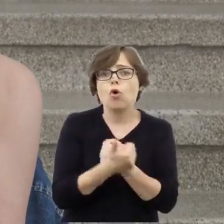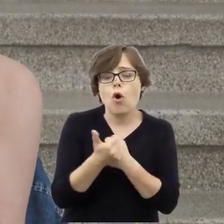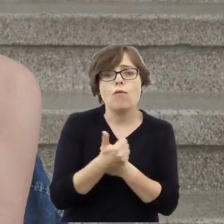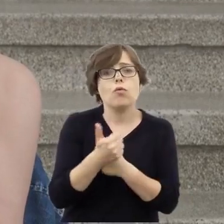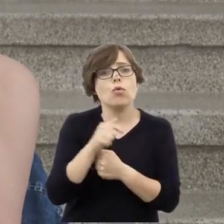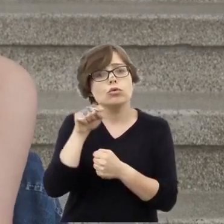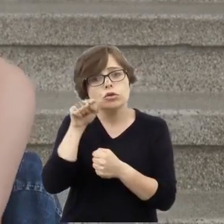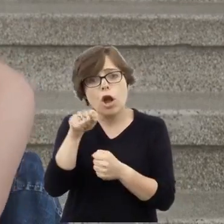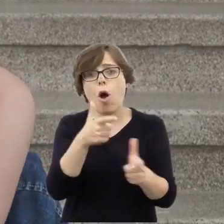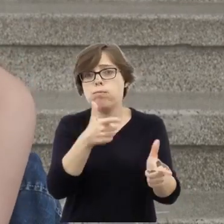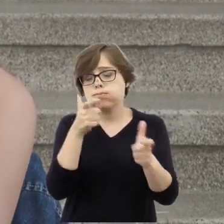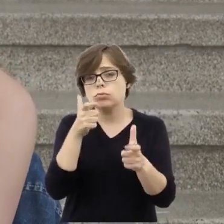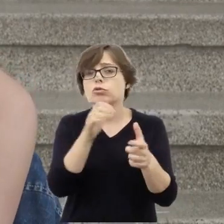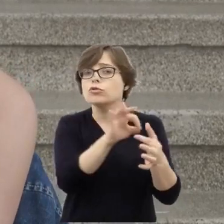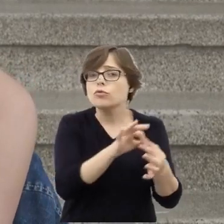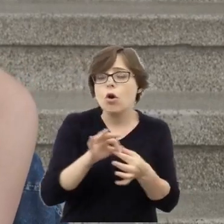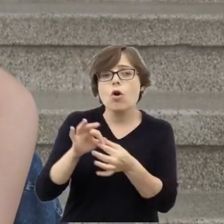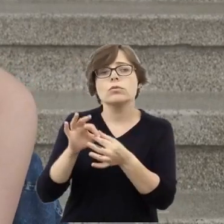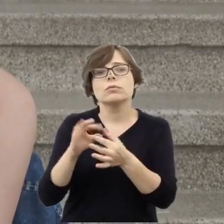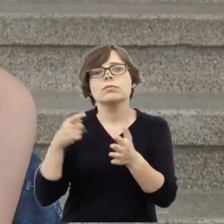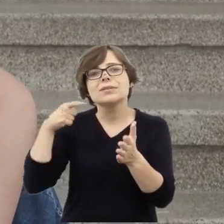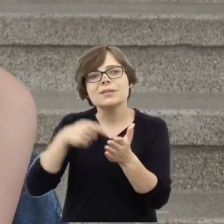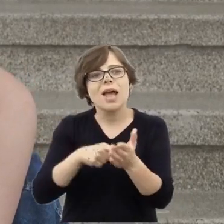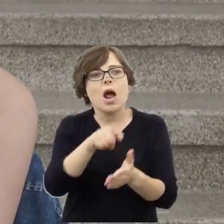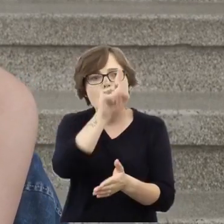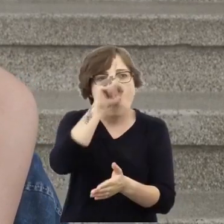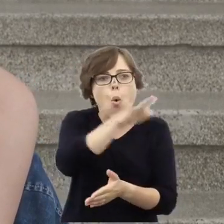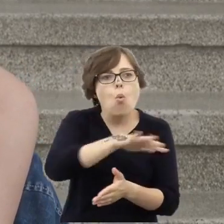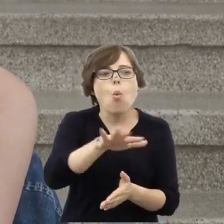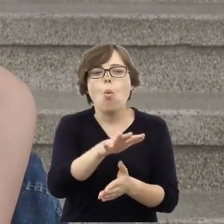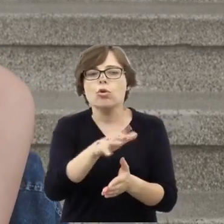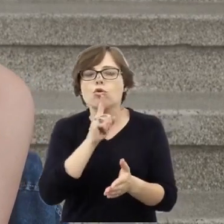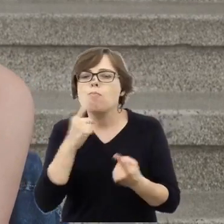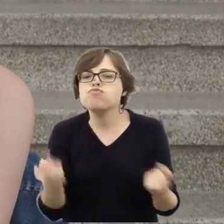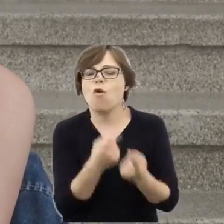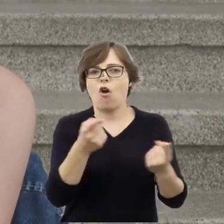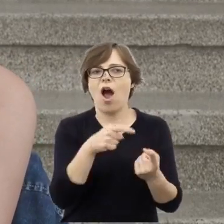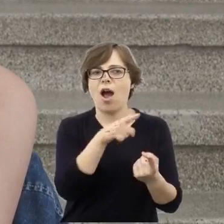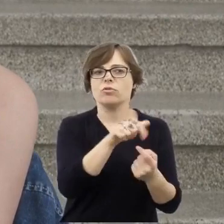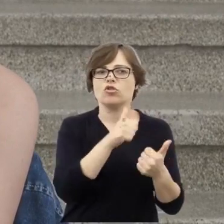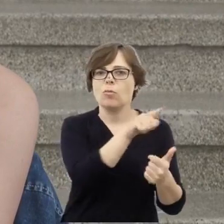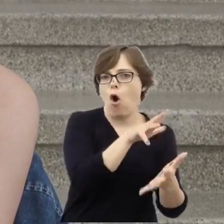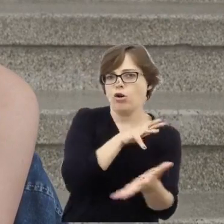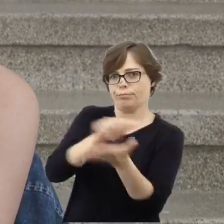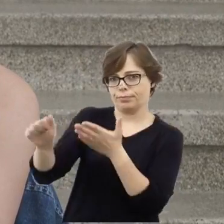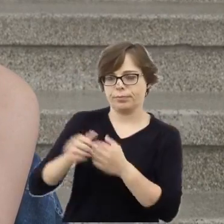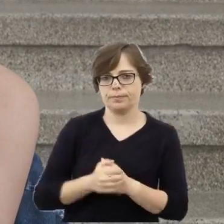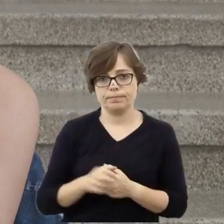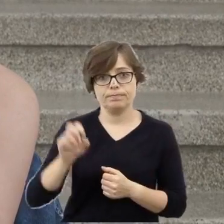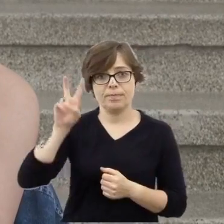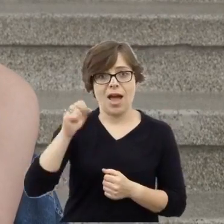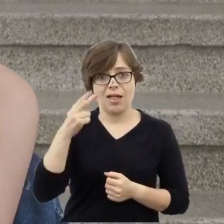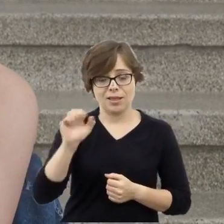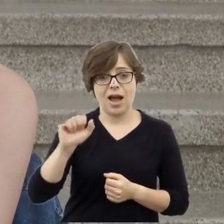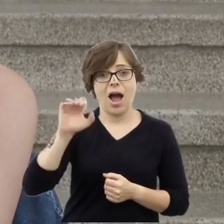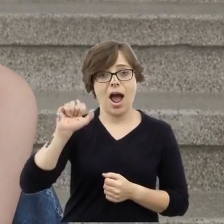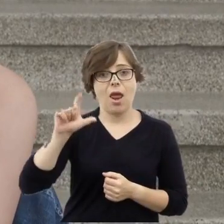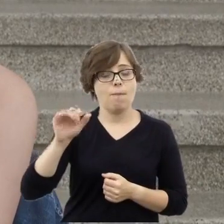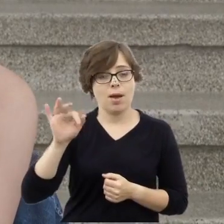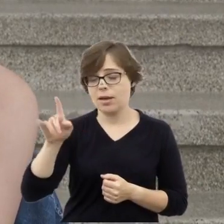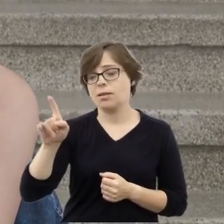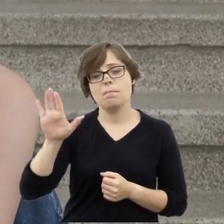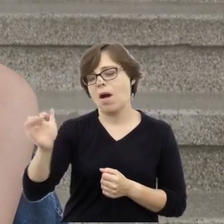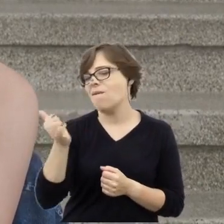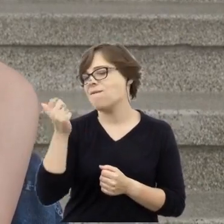jak gdyby z tym, żeby sprowokować tłum do wejścia do wnętrza. Hanka Alpert miała wiele okazji, żeby to zeznanie